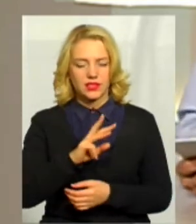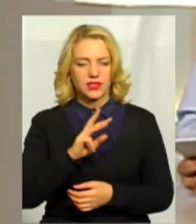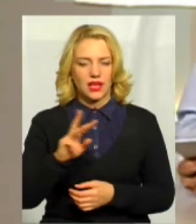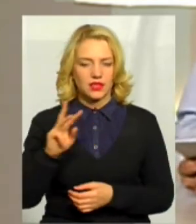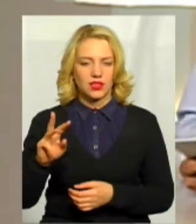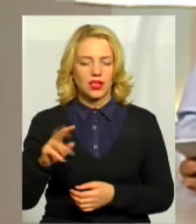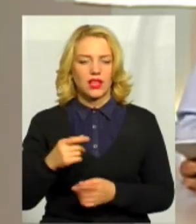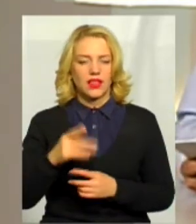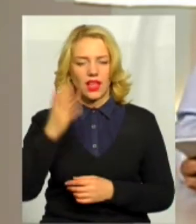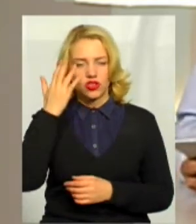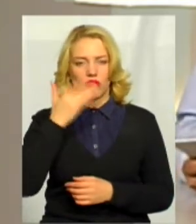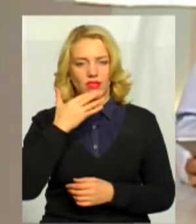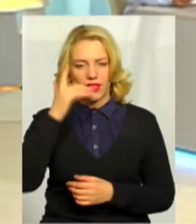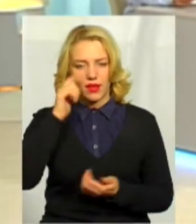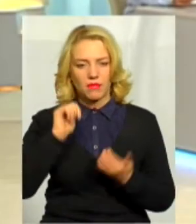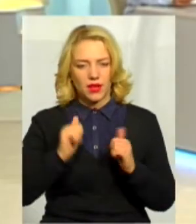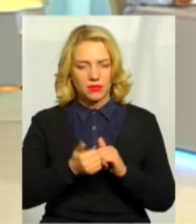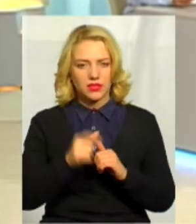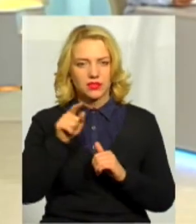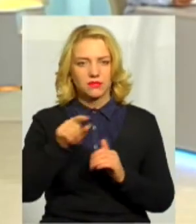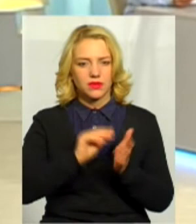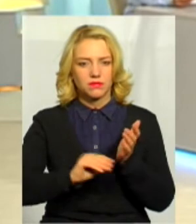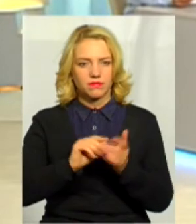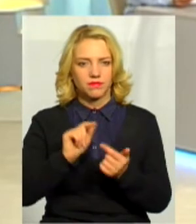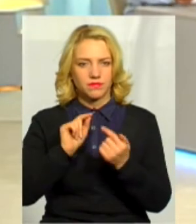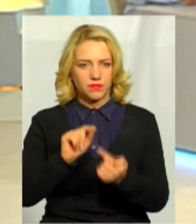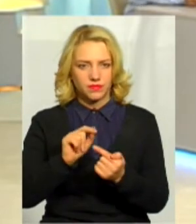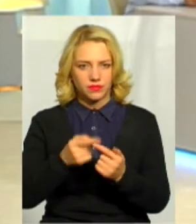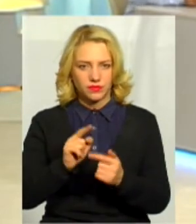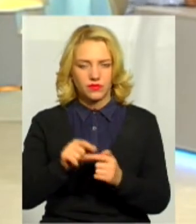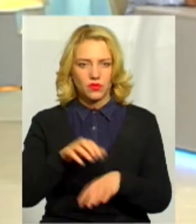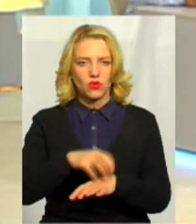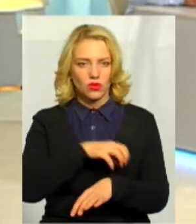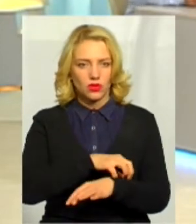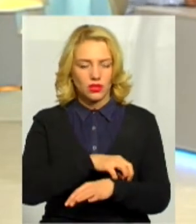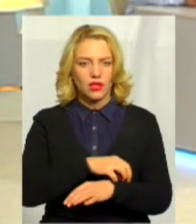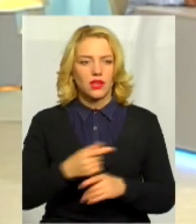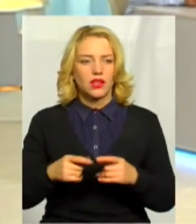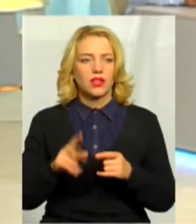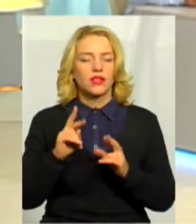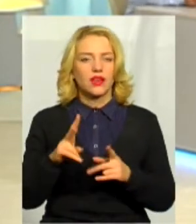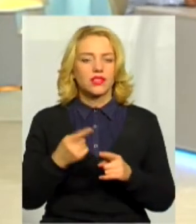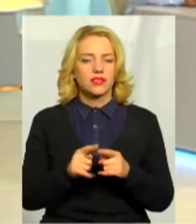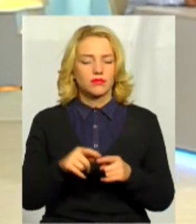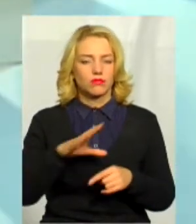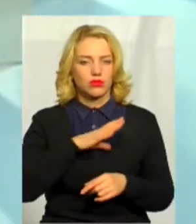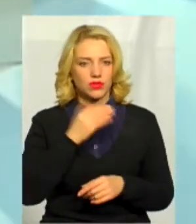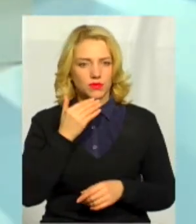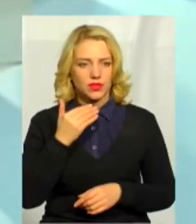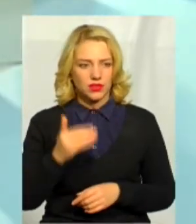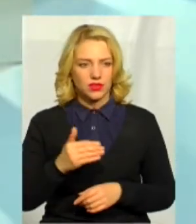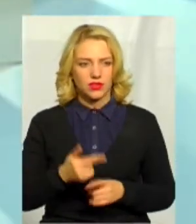прізвище там є і не забране. Як з цим бути? Ну, я хочу сказати, що сьогодні